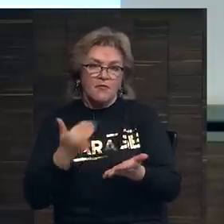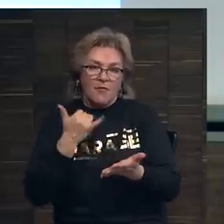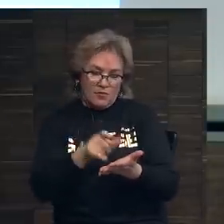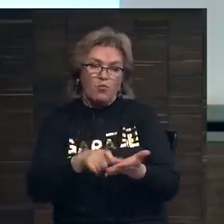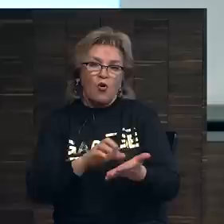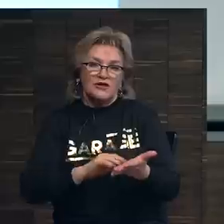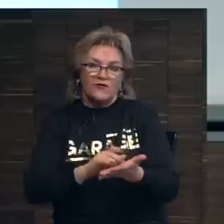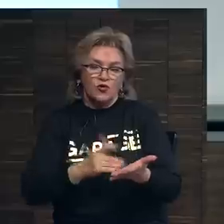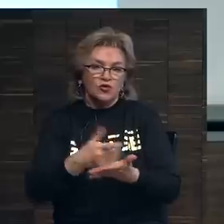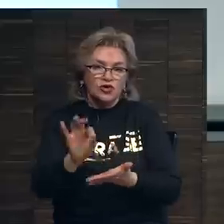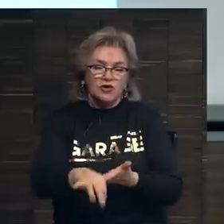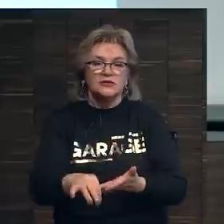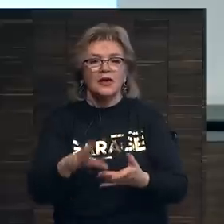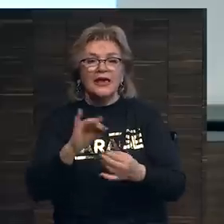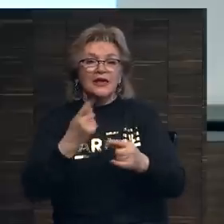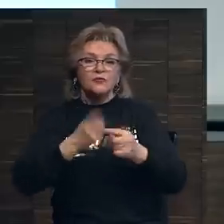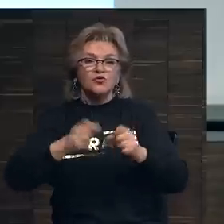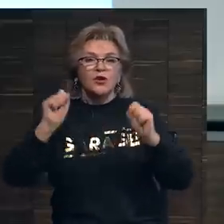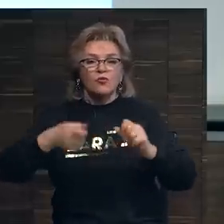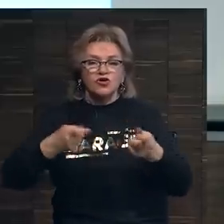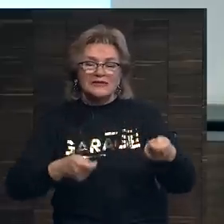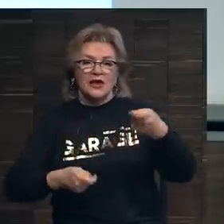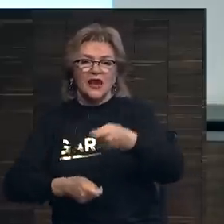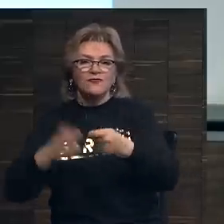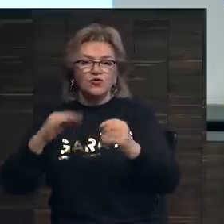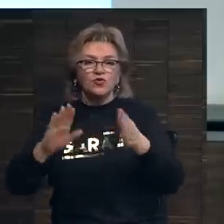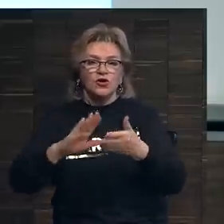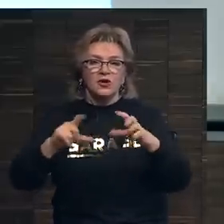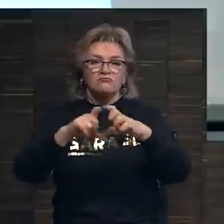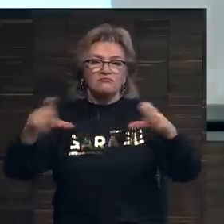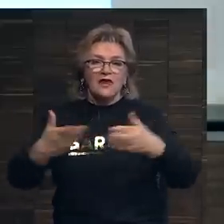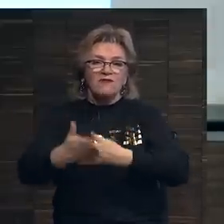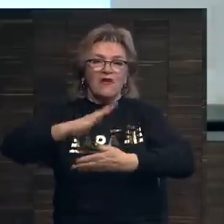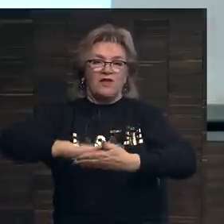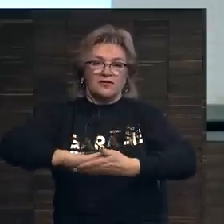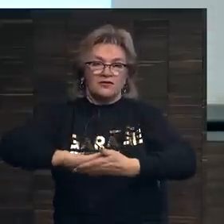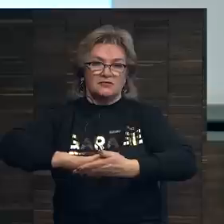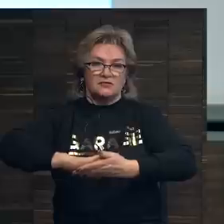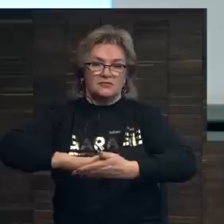и кроме этого можно подать заявку в конверте в отсутствие